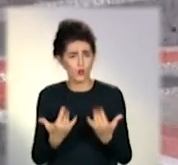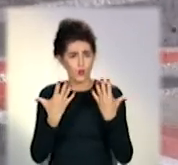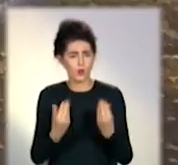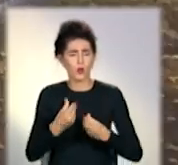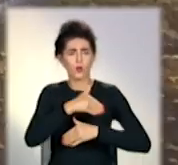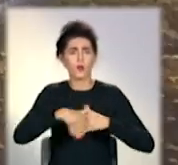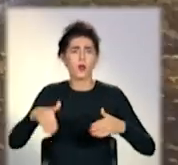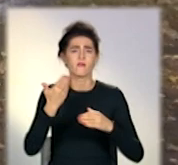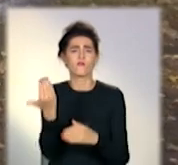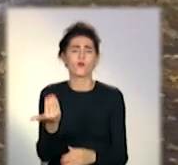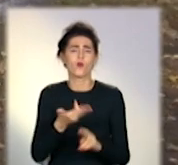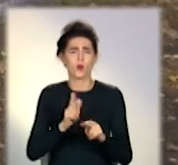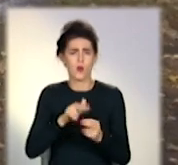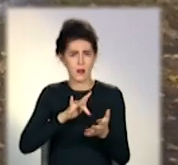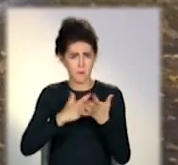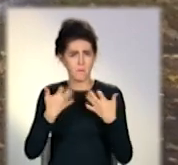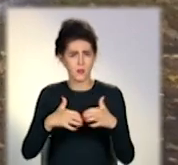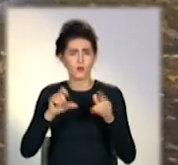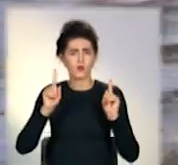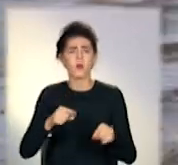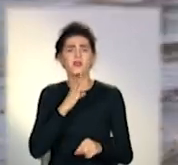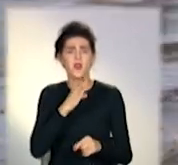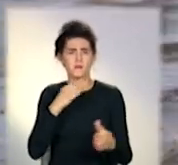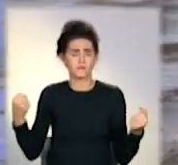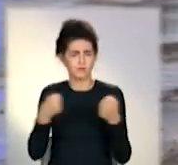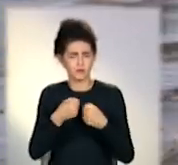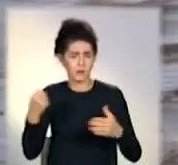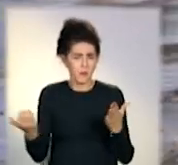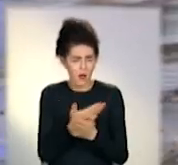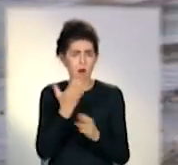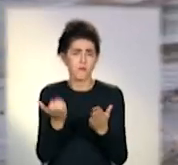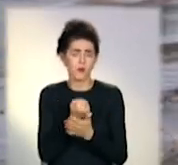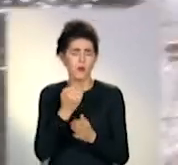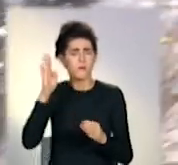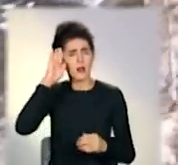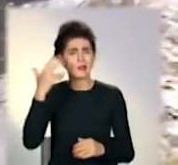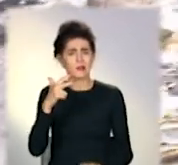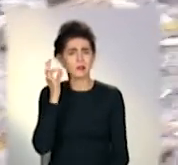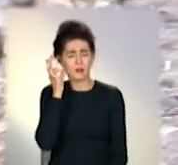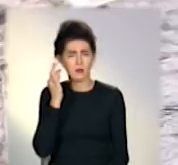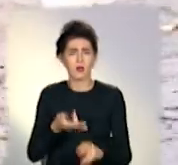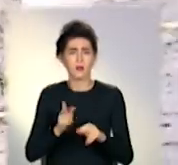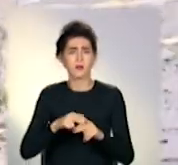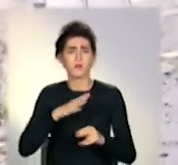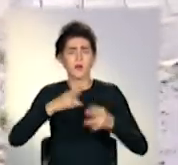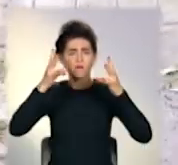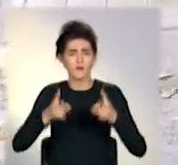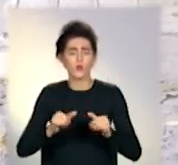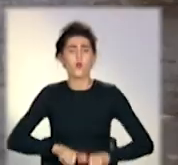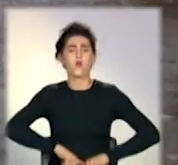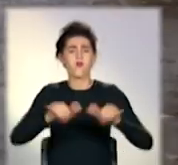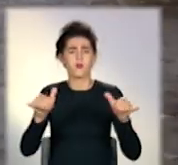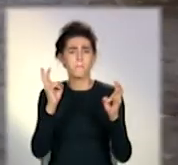бульварі крематорському водій легковика збив жінку на зебрі. Ігор за кермом 30 років. Говорить, аварійність збільшилася через